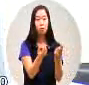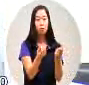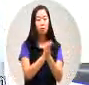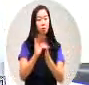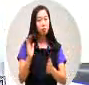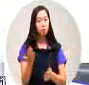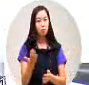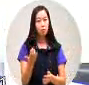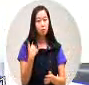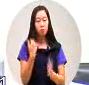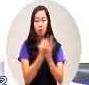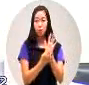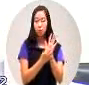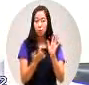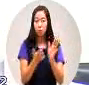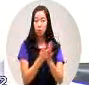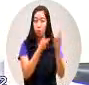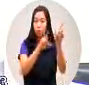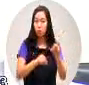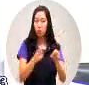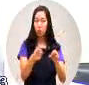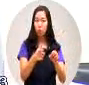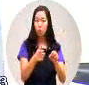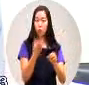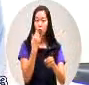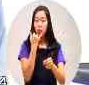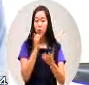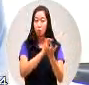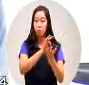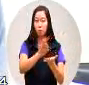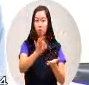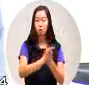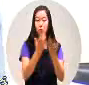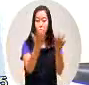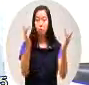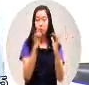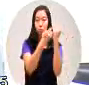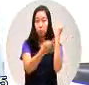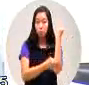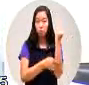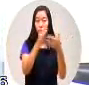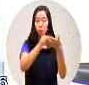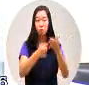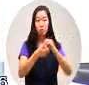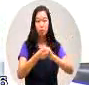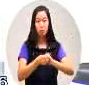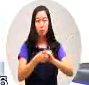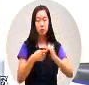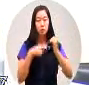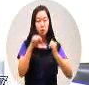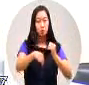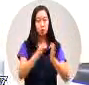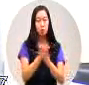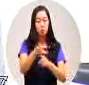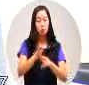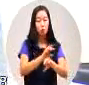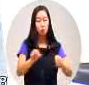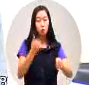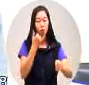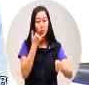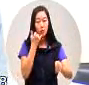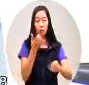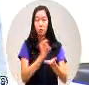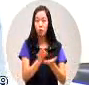但是假设依照采用森林法的规定那么这个农地能不能用